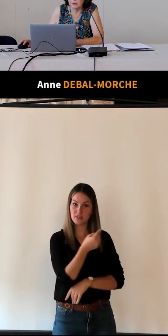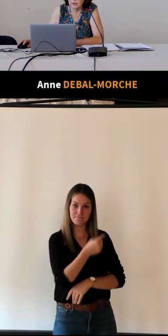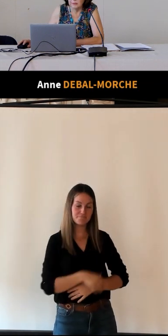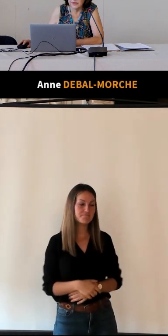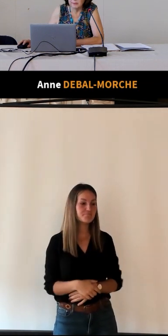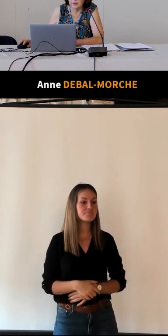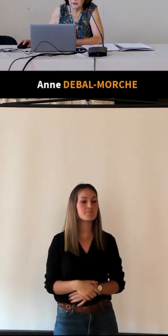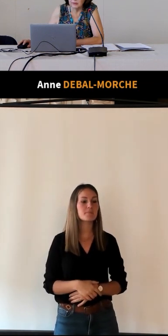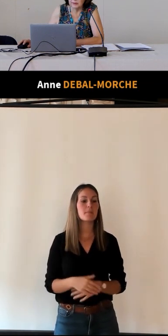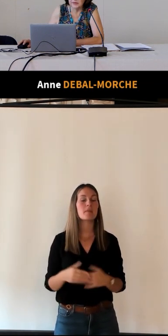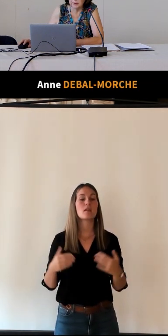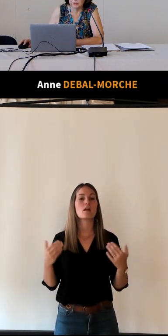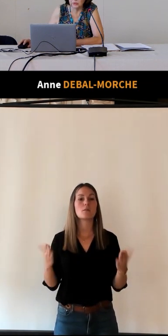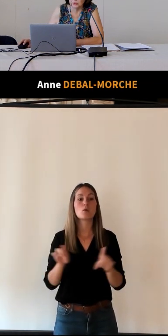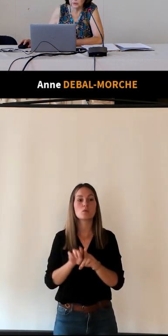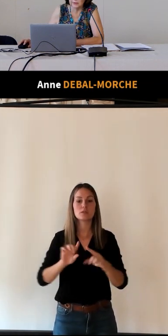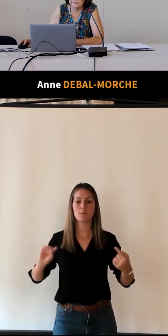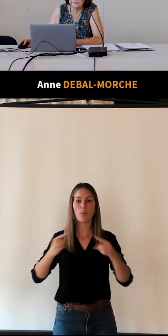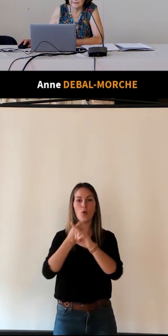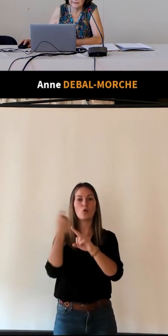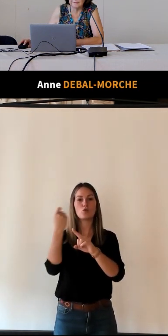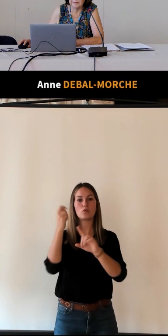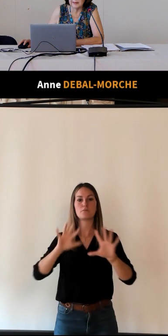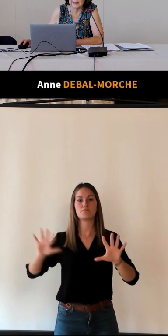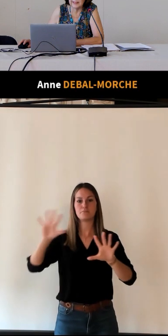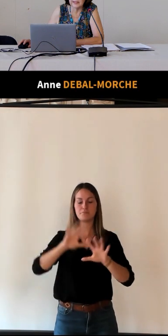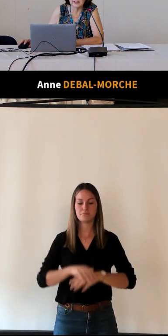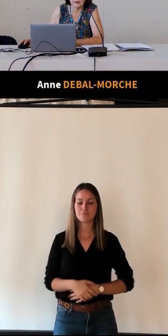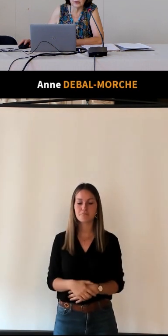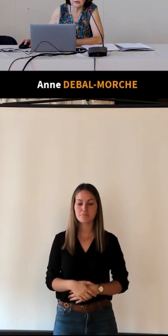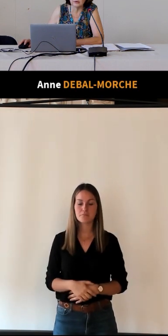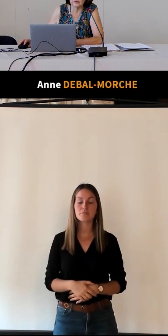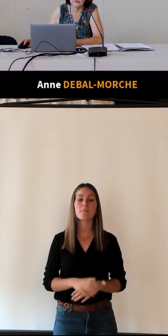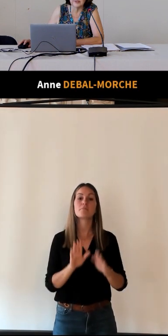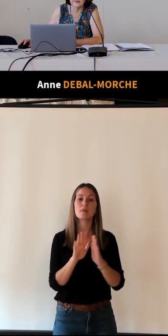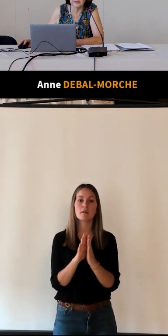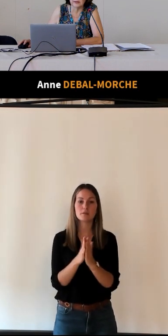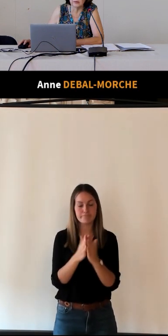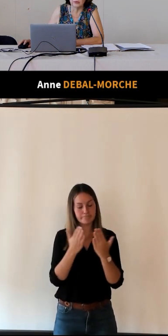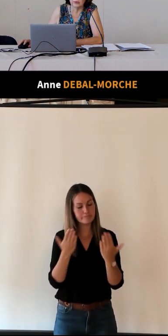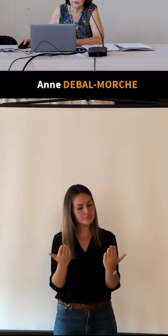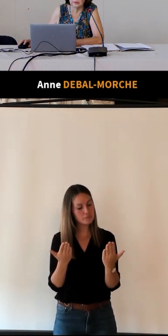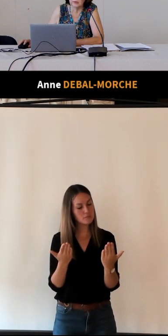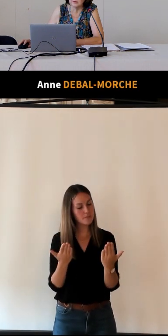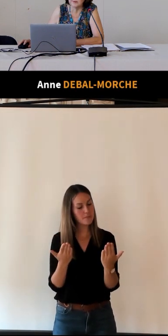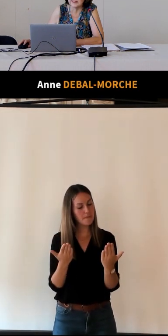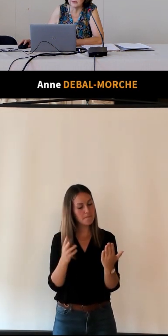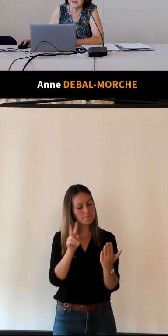un petit plan de tour. Et à l'intérieur, vous avez une